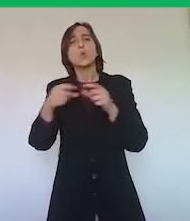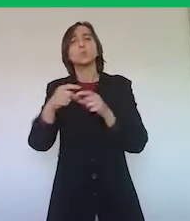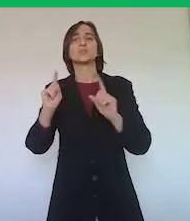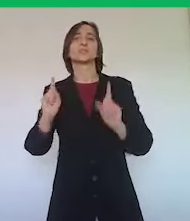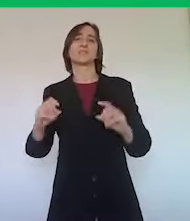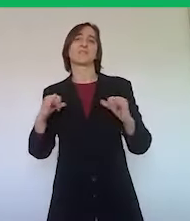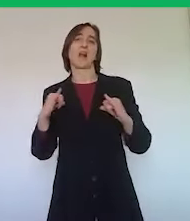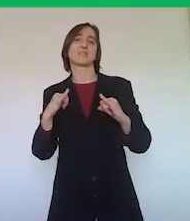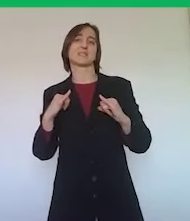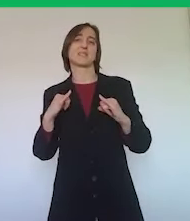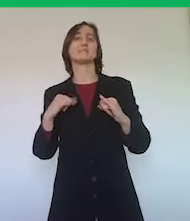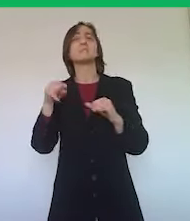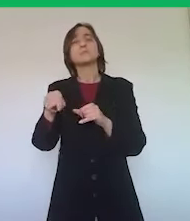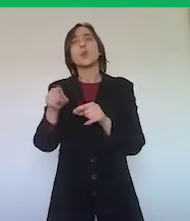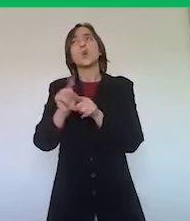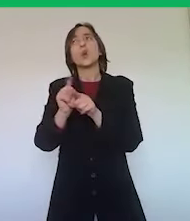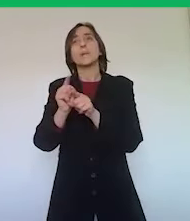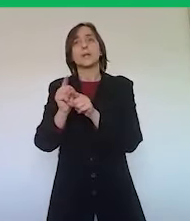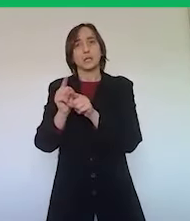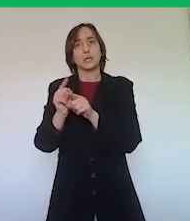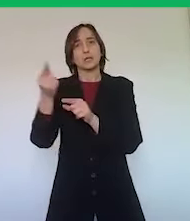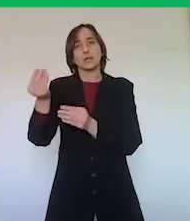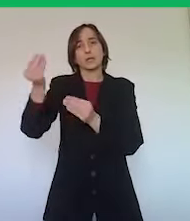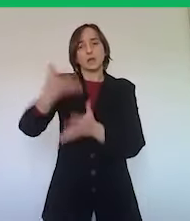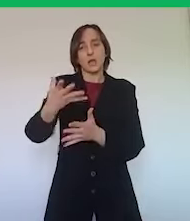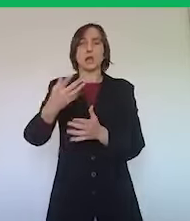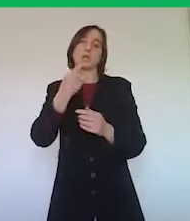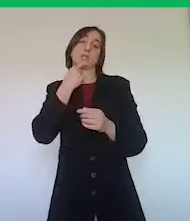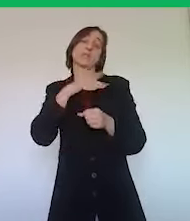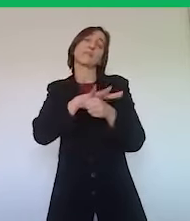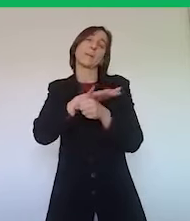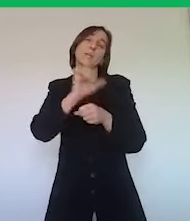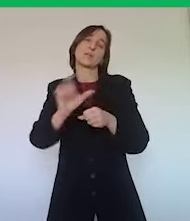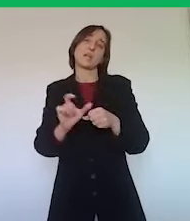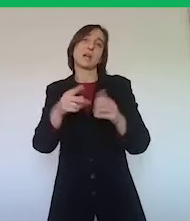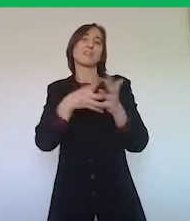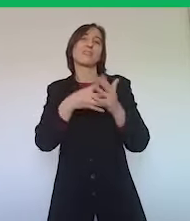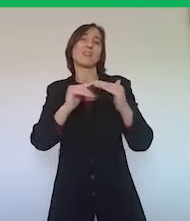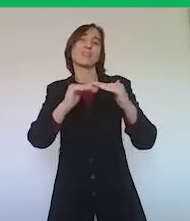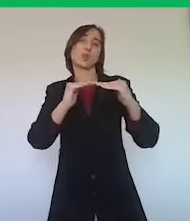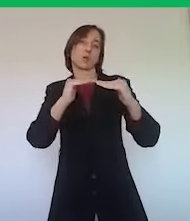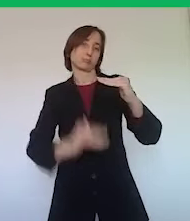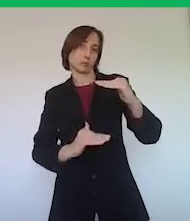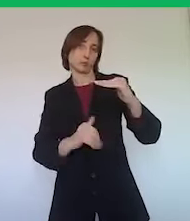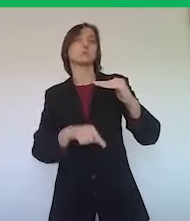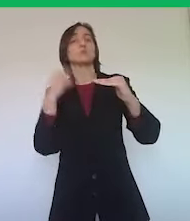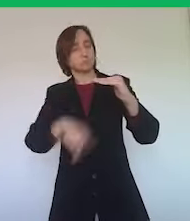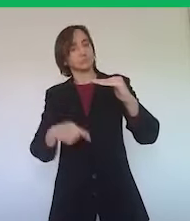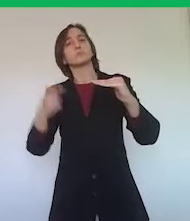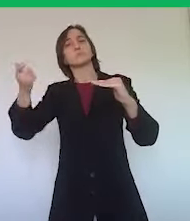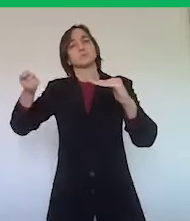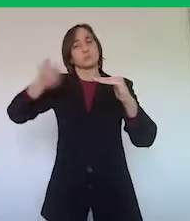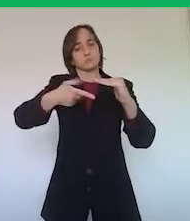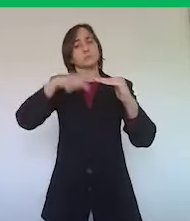dotazione finanziaria che viene data alle famiglie italiane sotto un certo reddito da spendere nelle